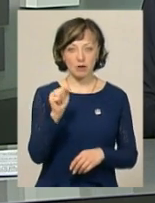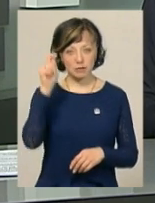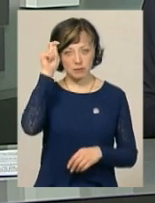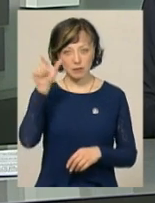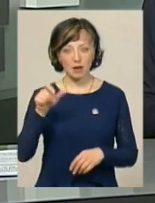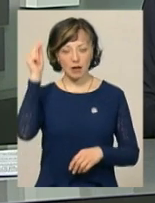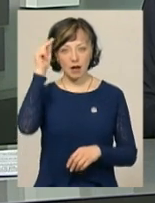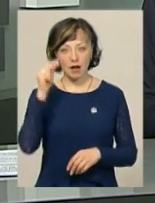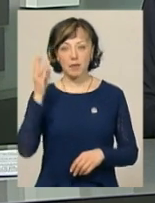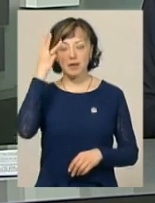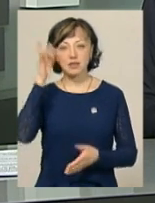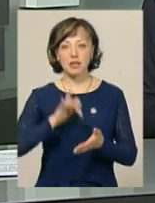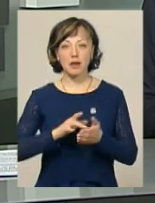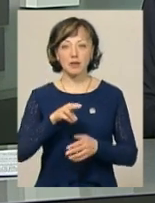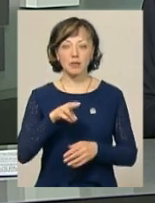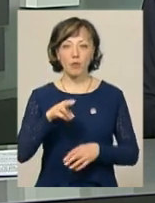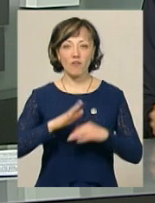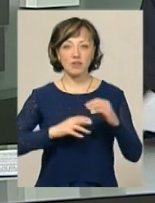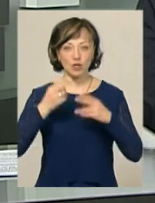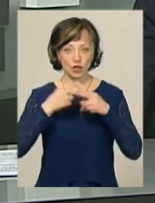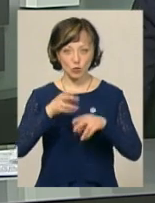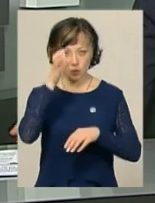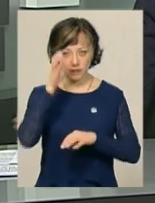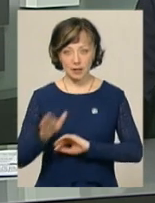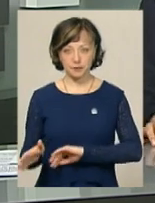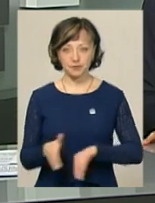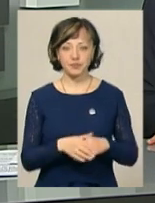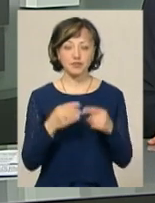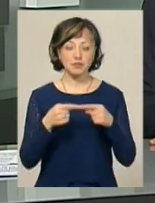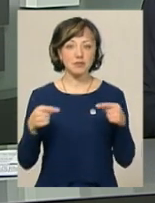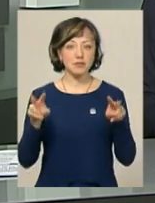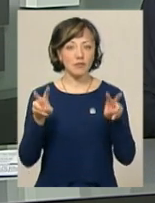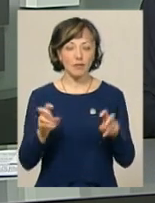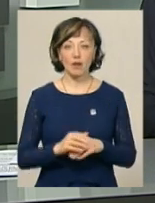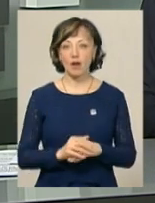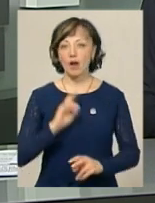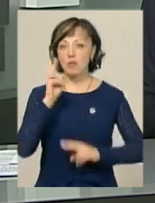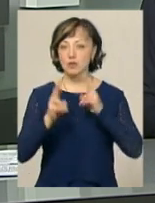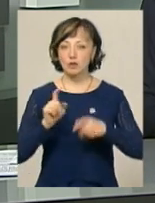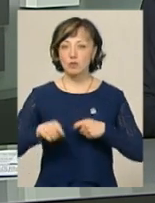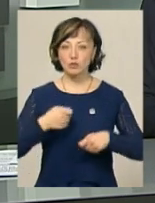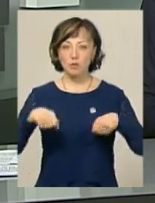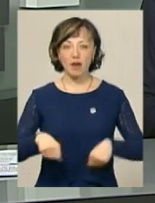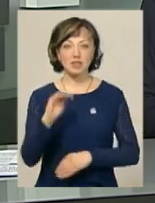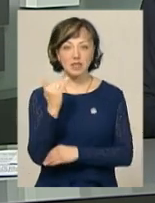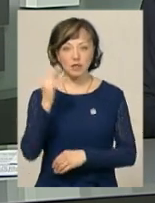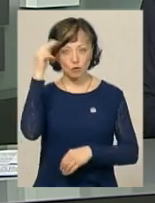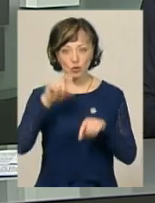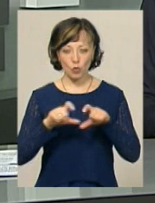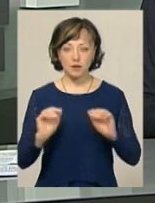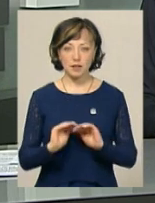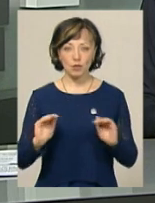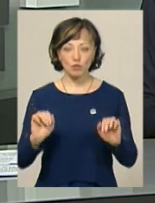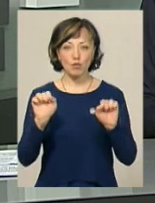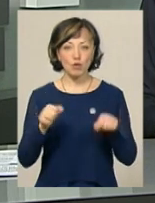Хмельницького центру професійно-технічної освіти. І до інших тем поскаржитися на порушення прав дитини у школі чи садочку